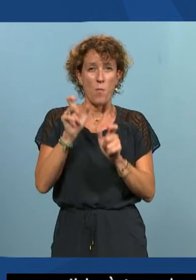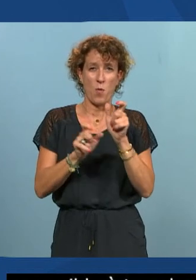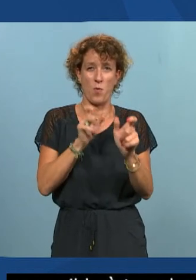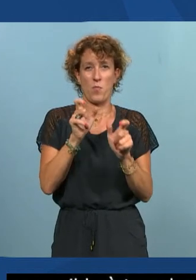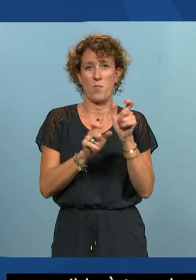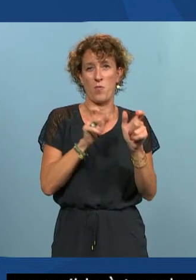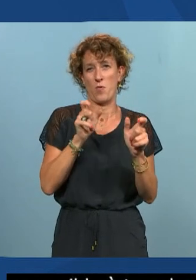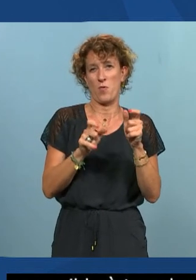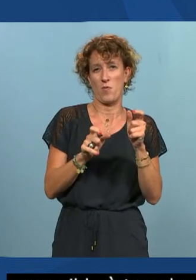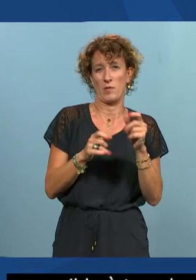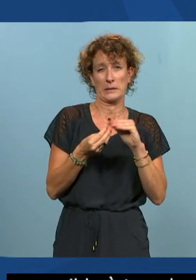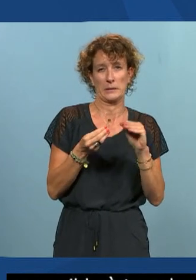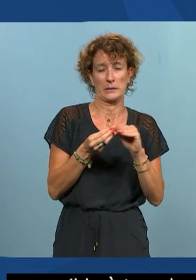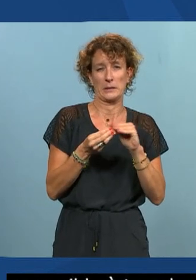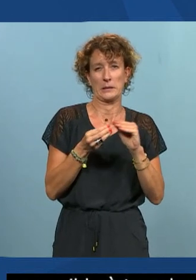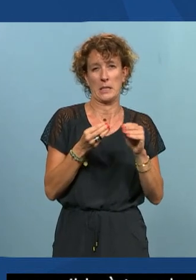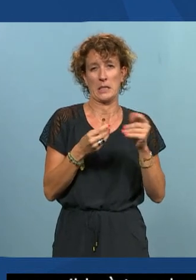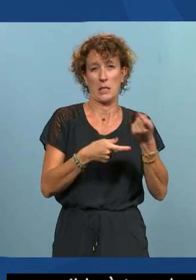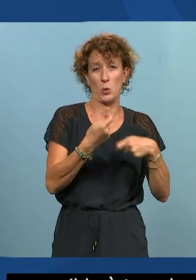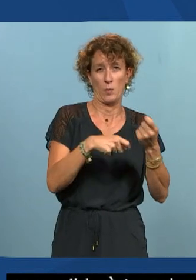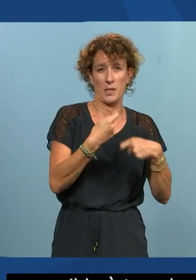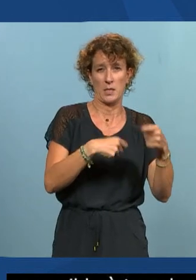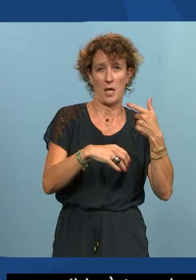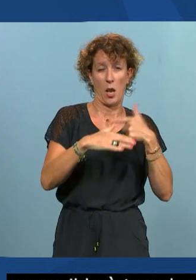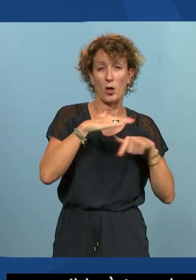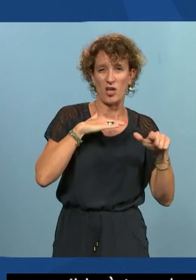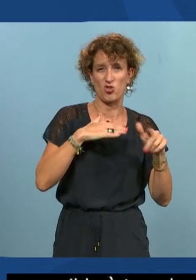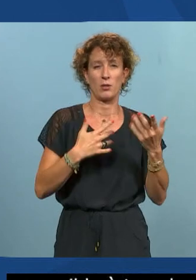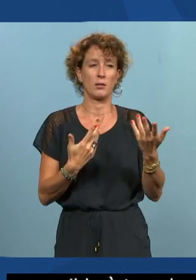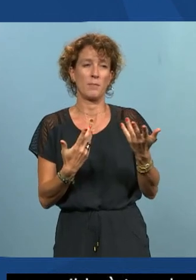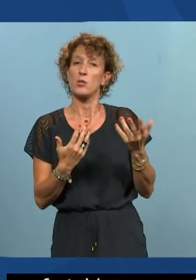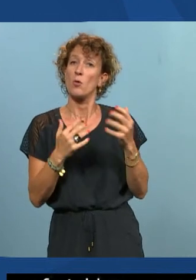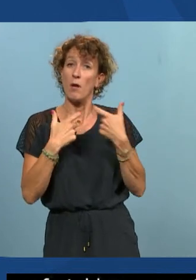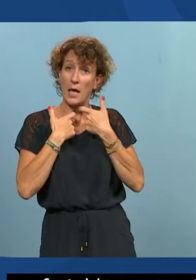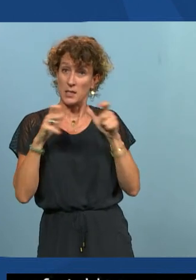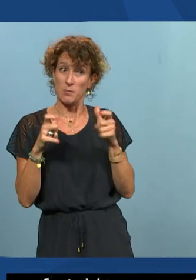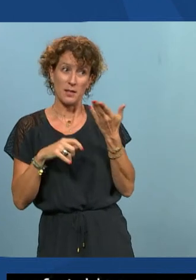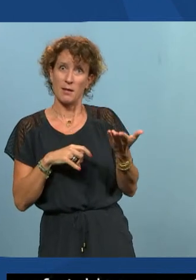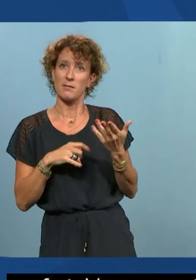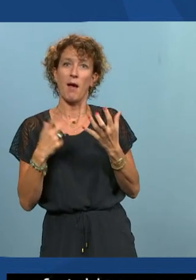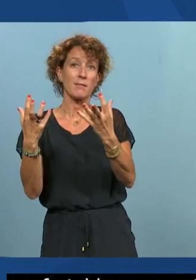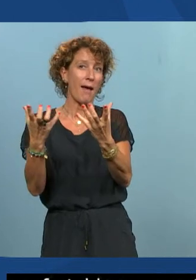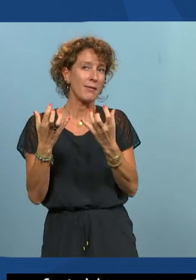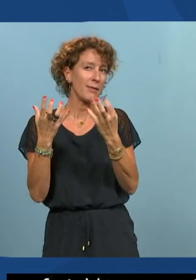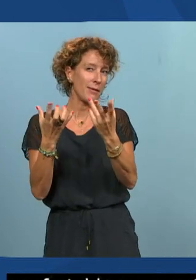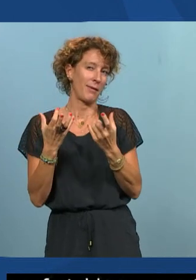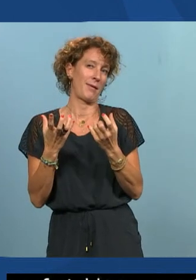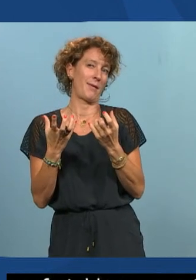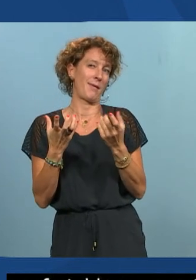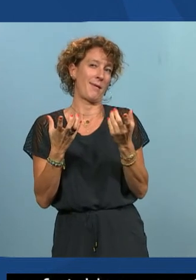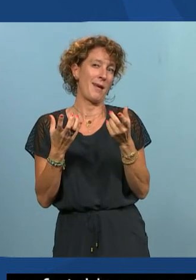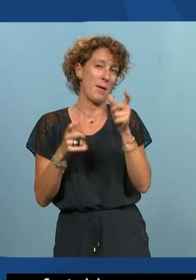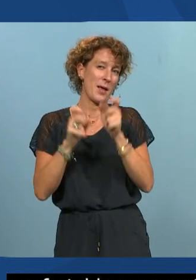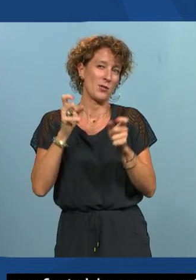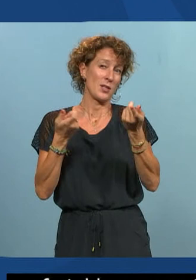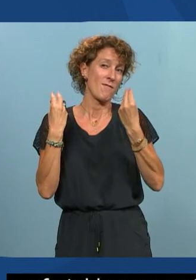ce qui est plutôt bon signe parce que ça prouve du coup que l'accessibilité numérique est un sujet qui attire les businessmen on va dire les commerçants